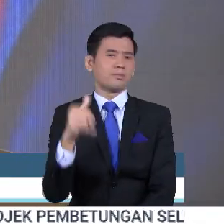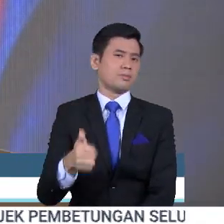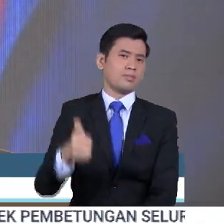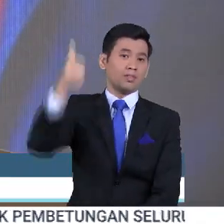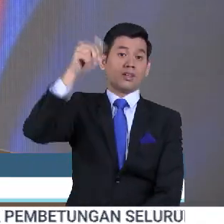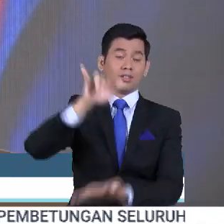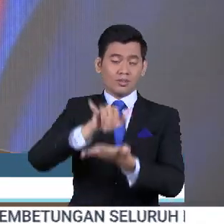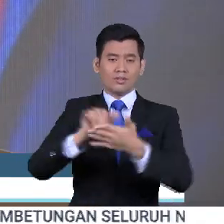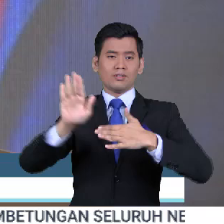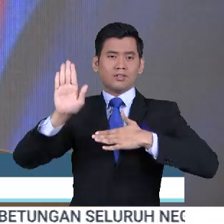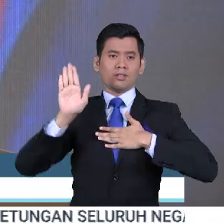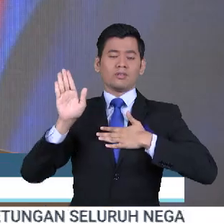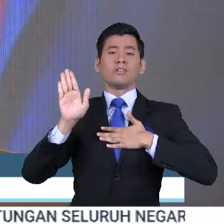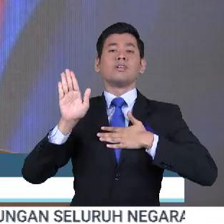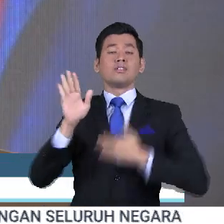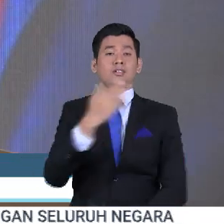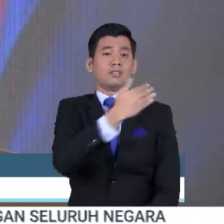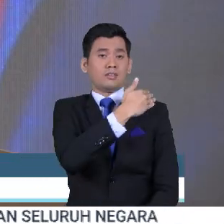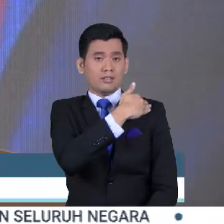Perdana Menteri. Yang ke-8.